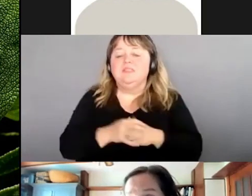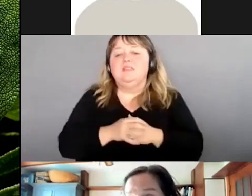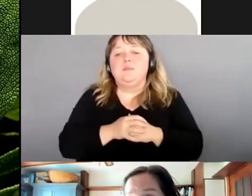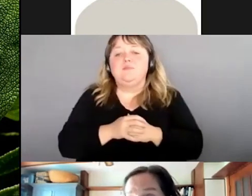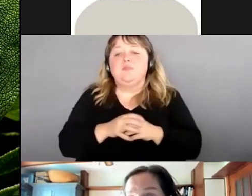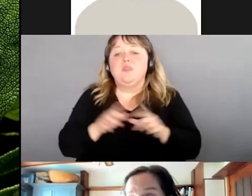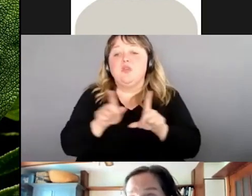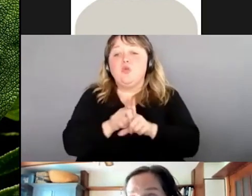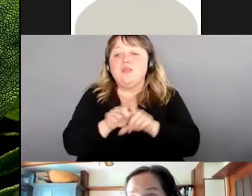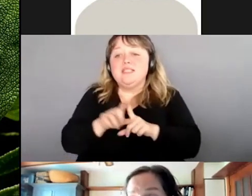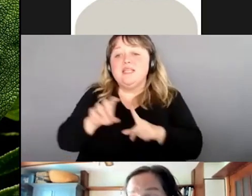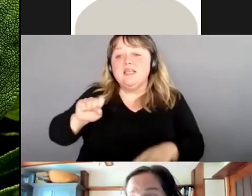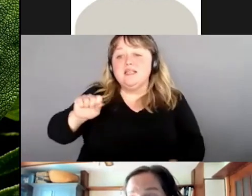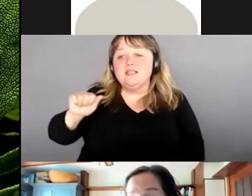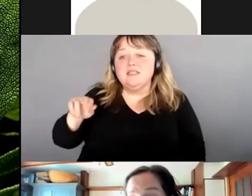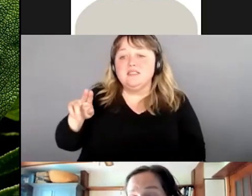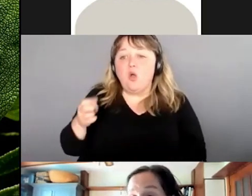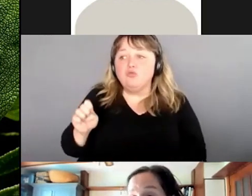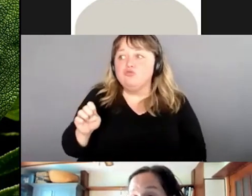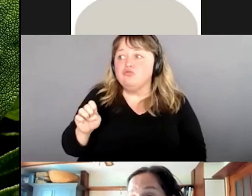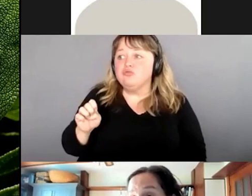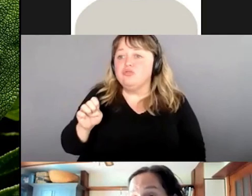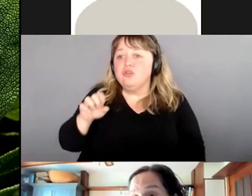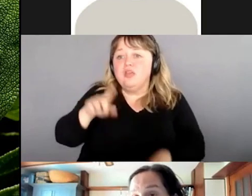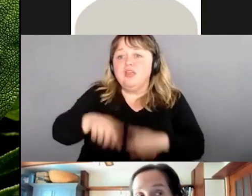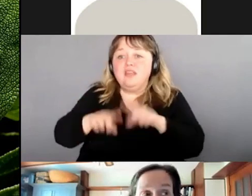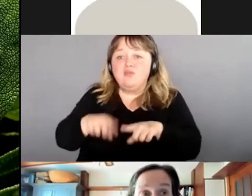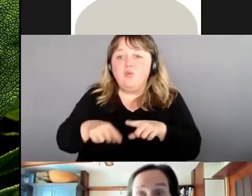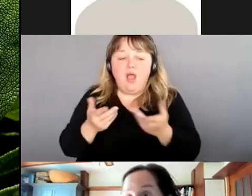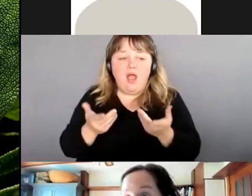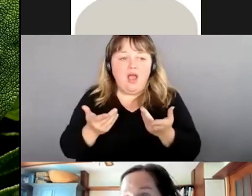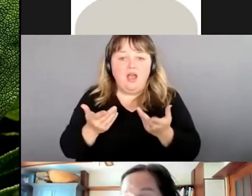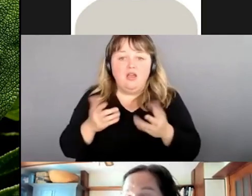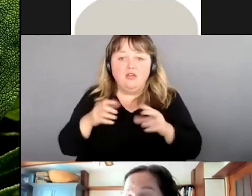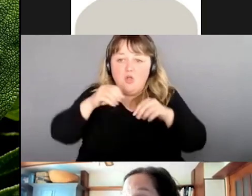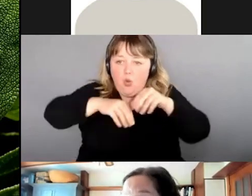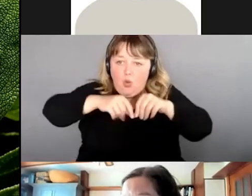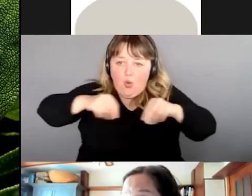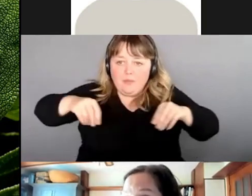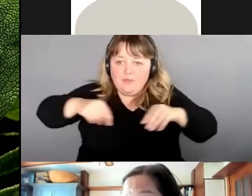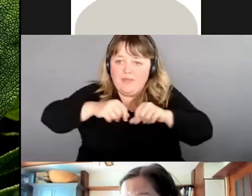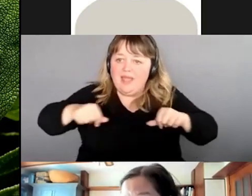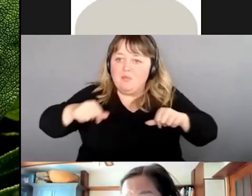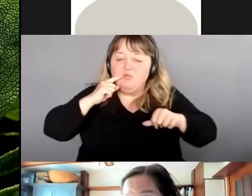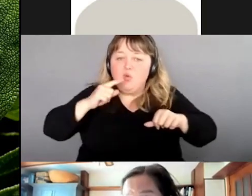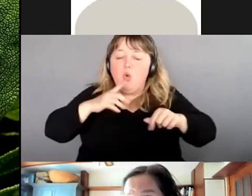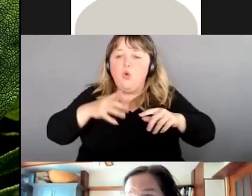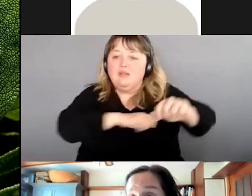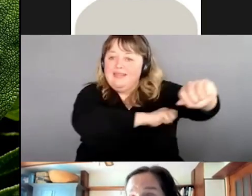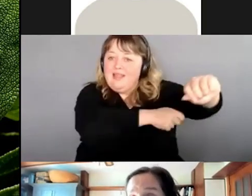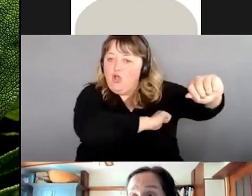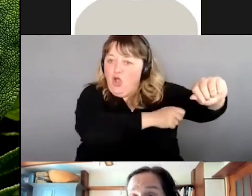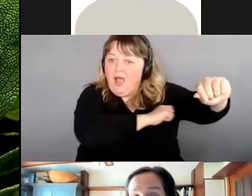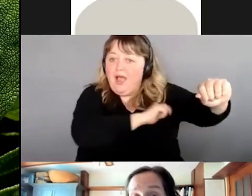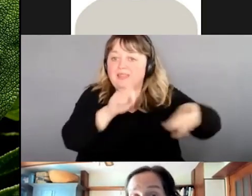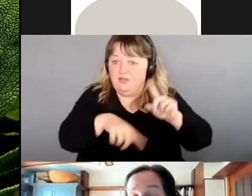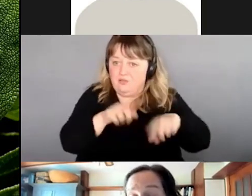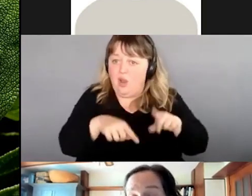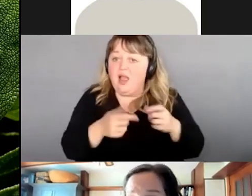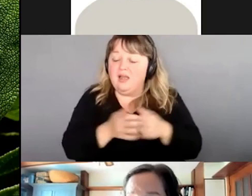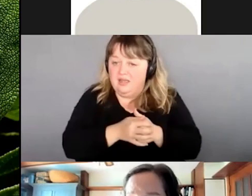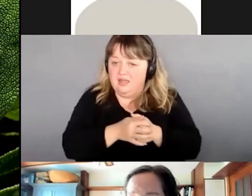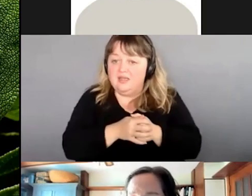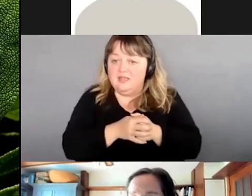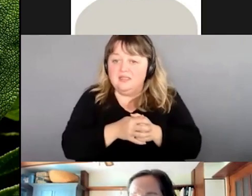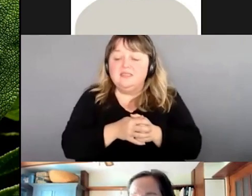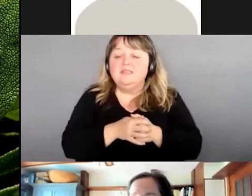sauge même pour le mettre dans leurs ingrédients de déodorant, par exemple. Donc, la sauge